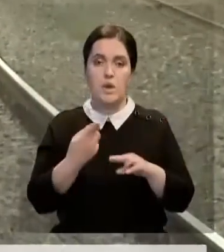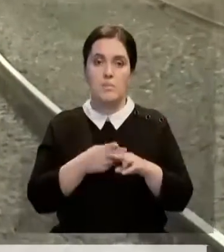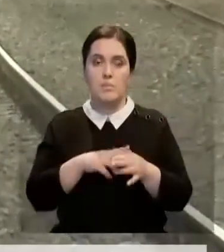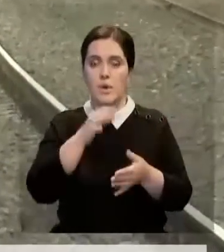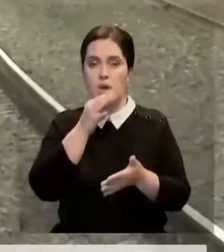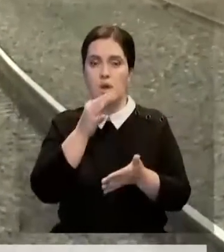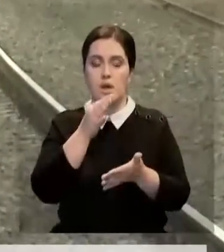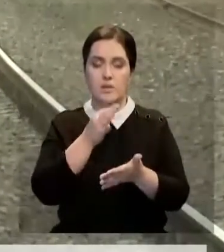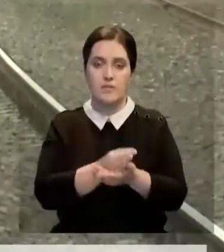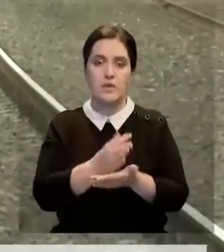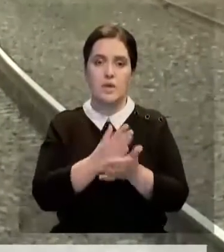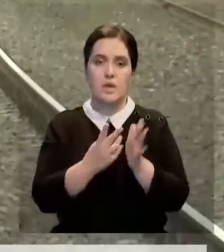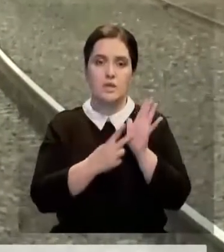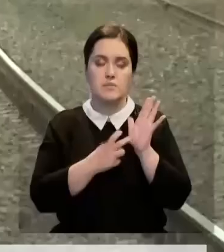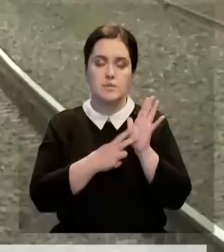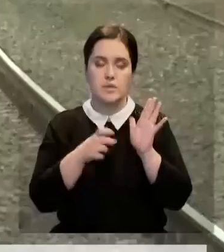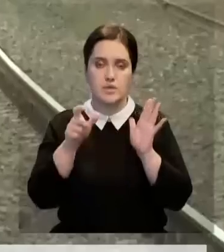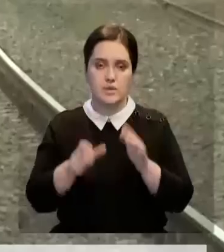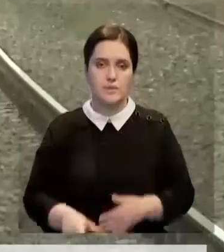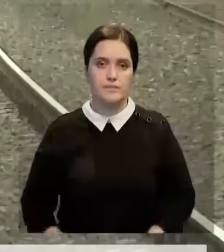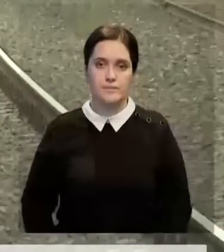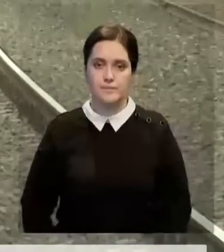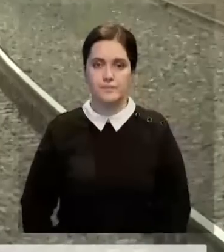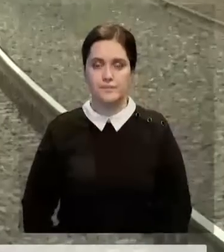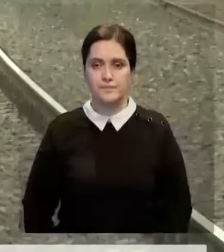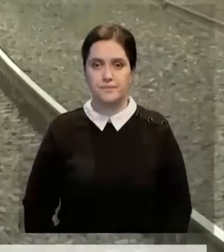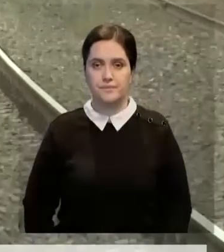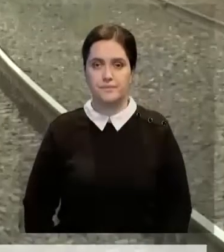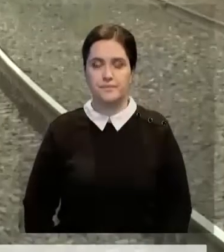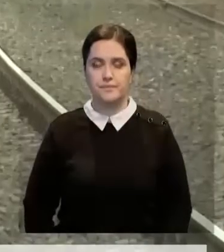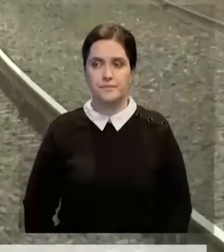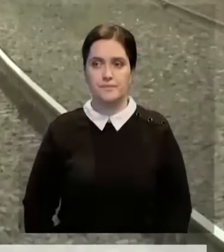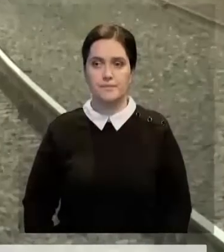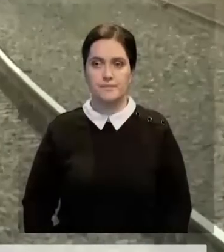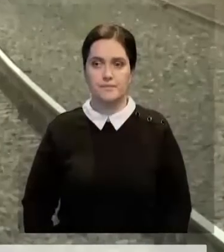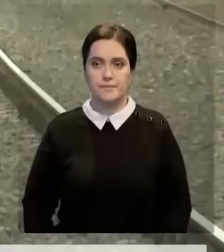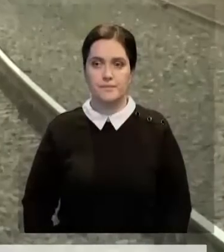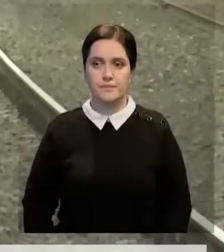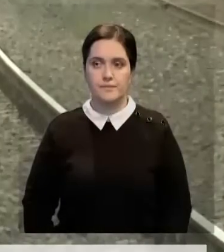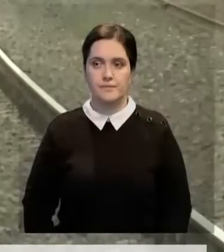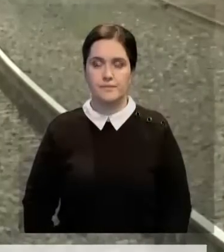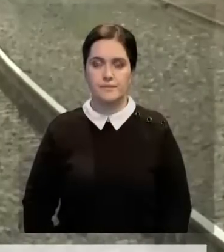ответственности привлечено 700 человек. Айсул Махмутова, Булат Молдагалиев, Актубе, Хабар, 24.